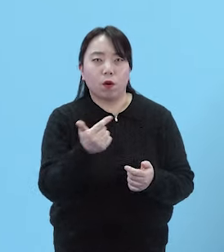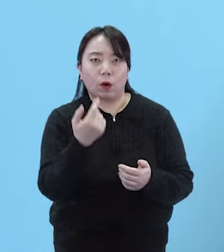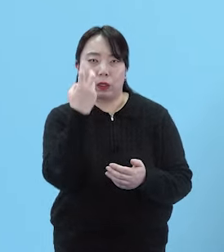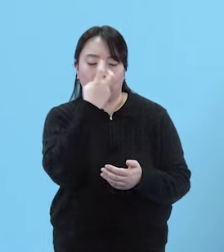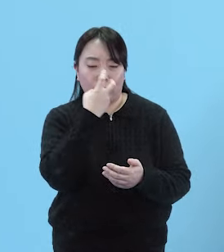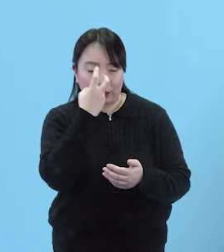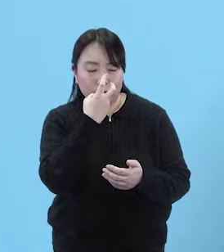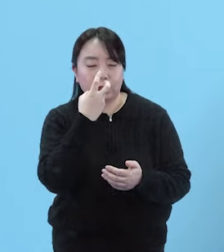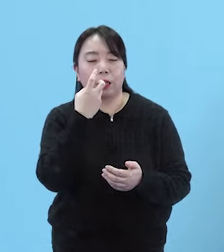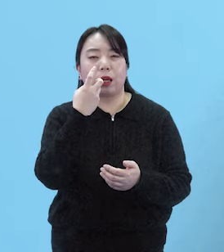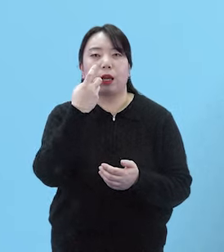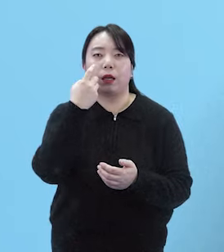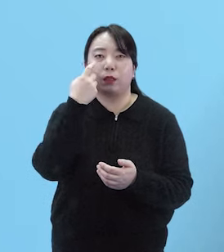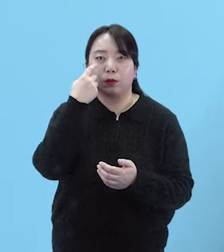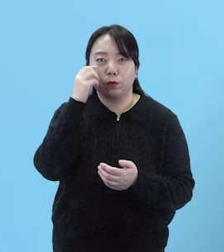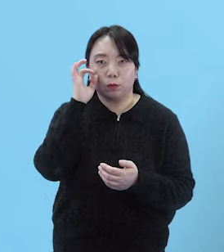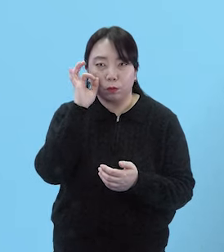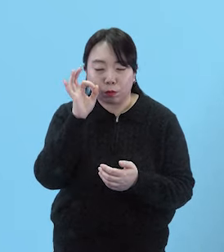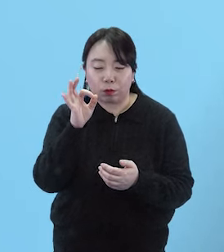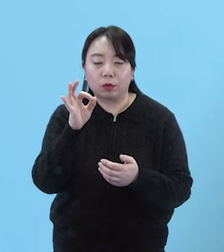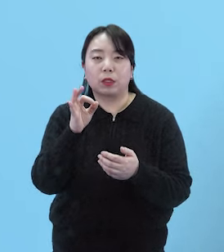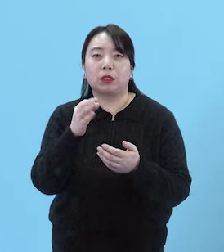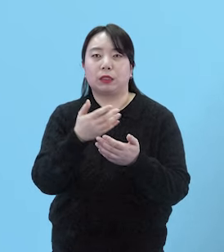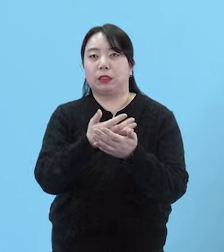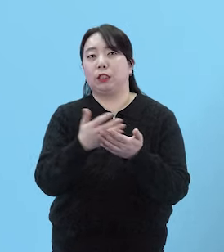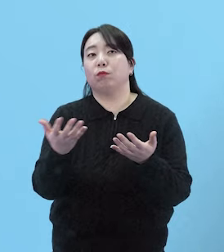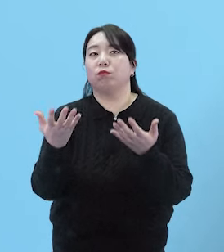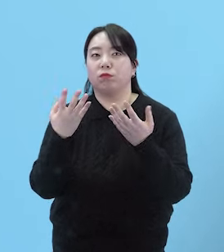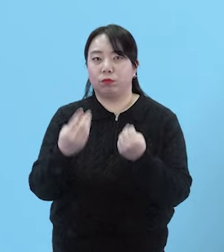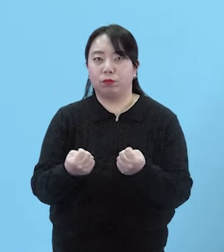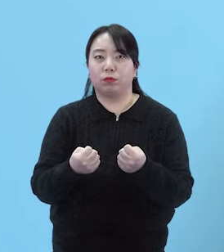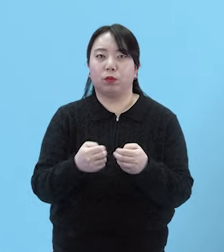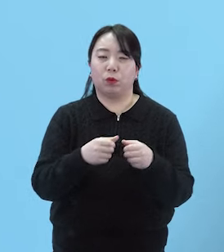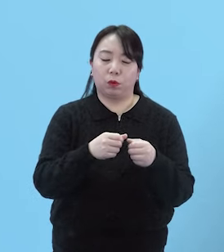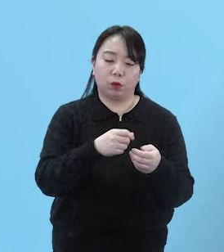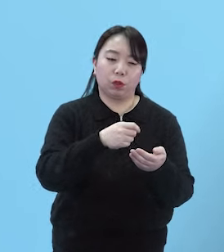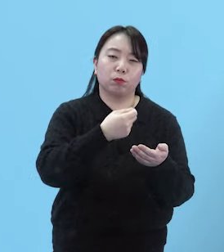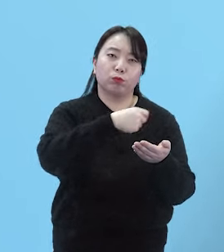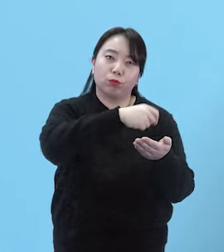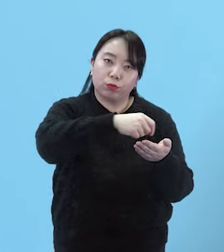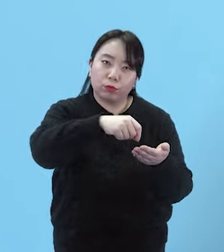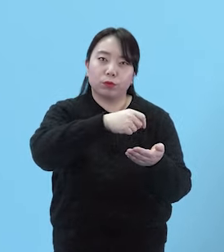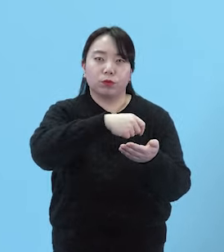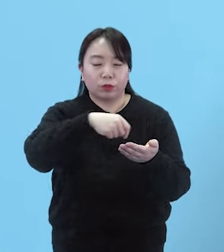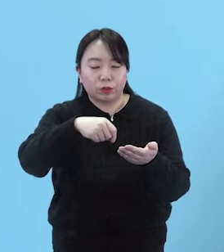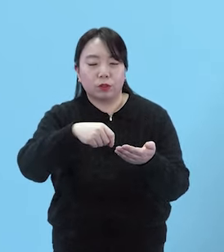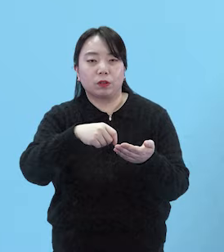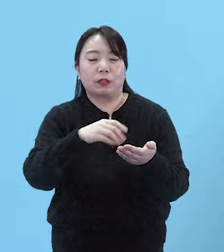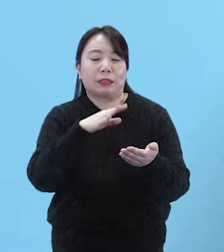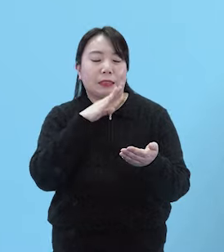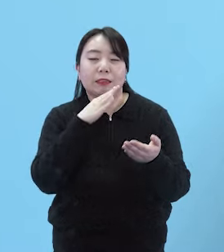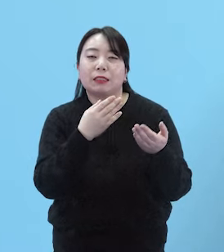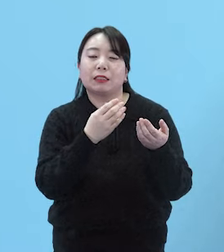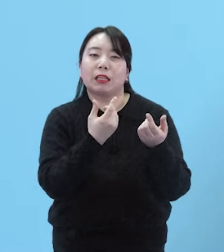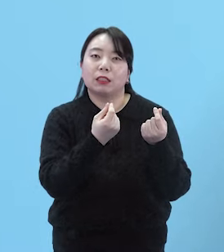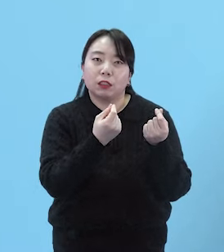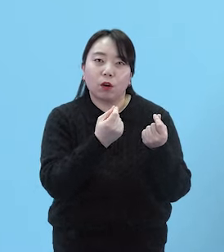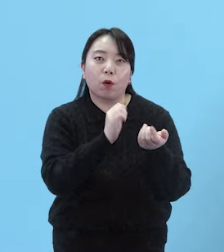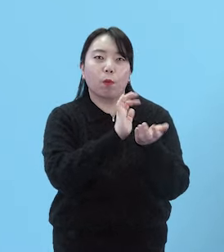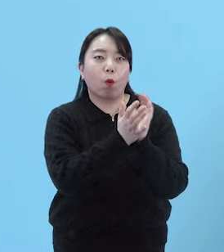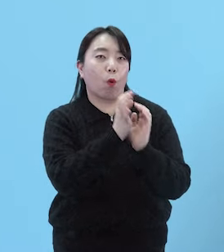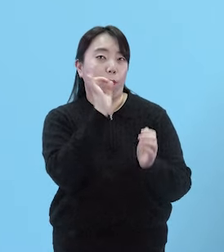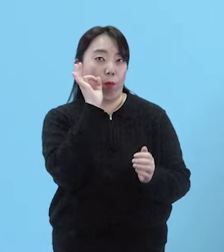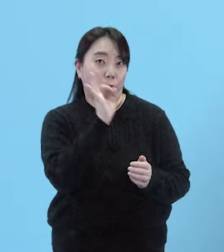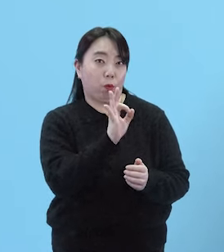시각을 화폭에 담아낸 작품들 섬세한 붓터치로 살아있는 듯한 꽃잎의 생생함을 화폭에